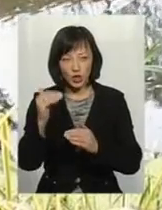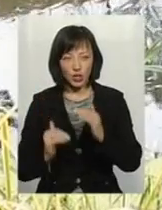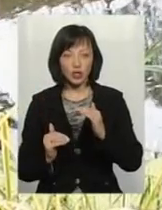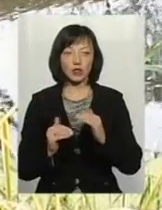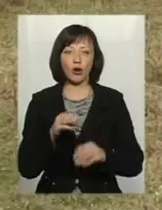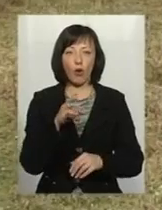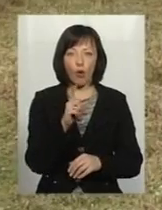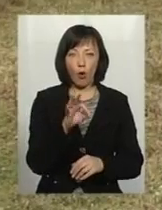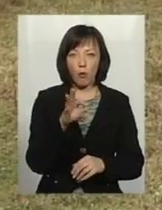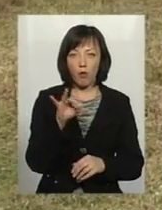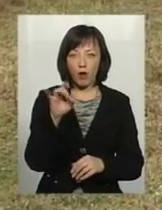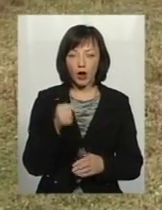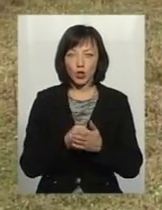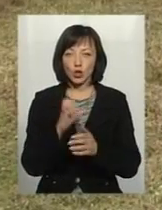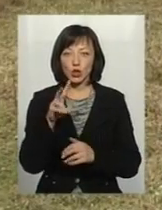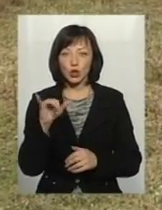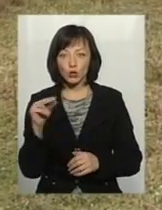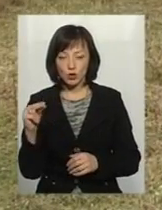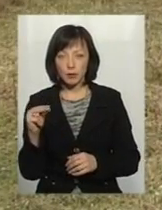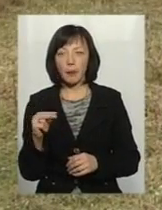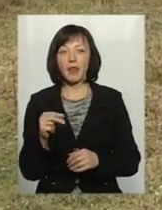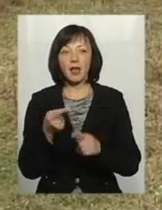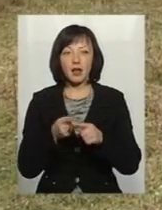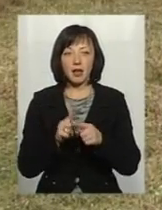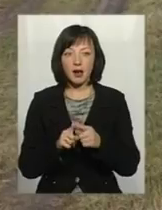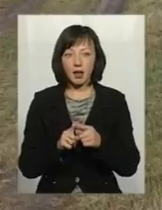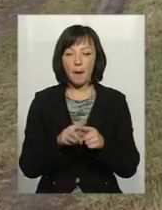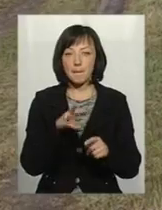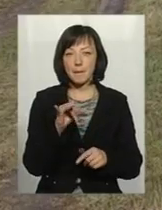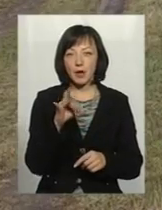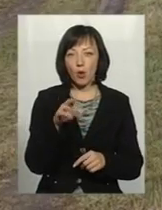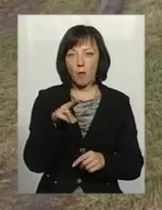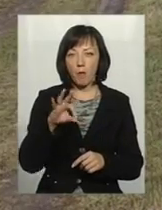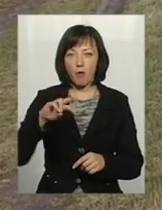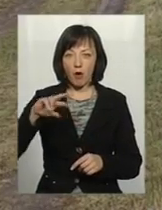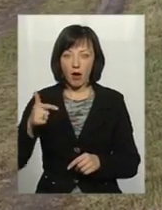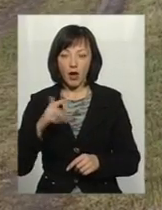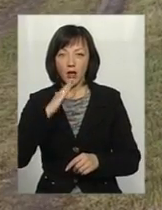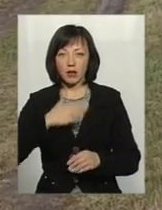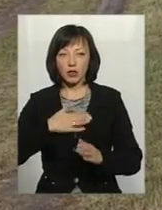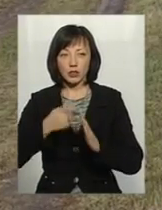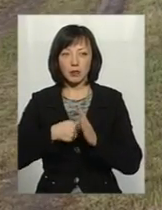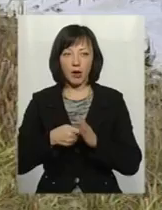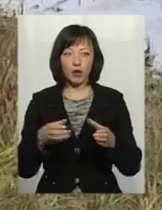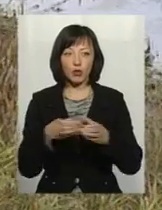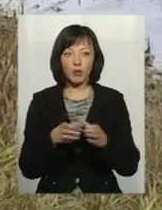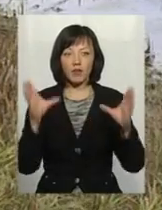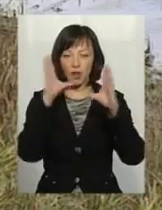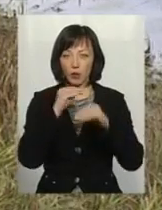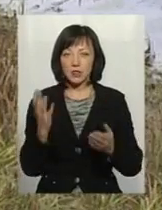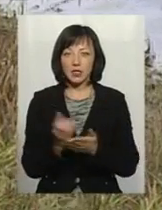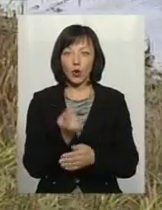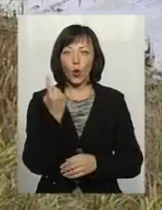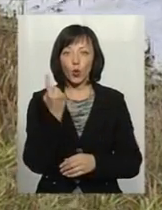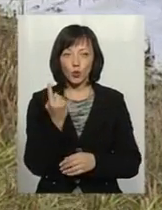хомори аж до Случа. У Мирополі, що знаходиться вище по річці Забаранівку, нашій знімальній групі вдалося знайти